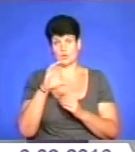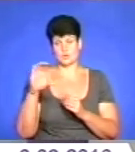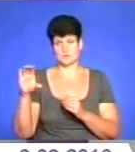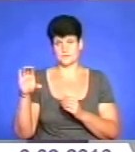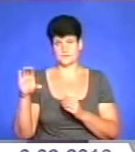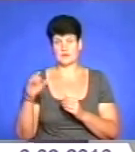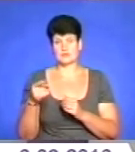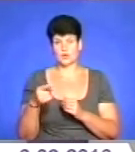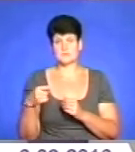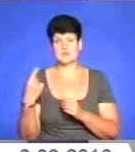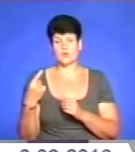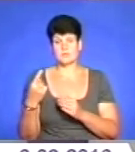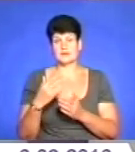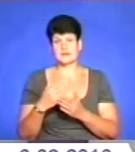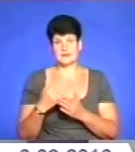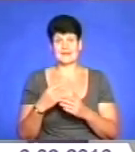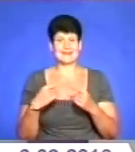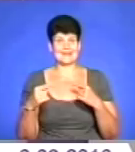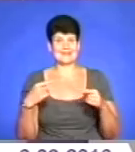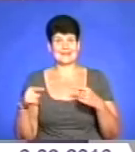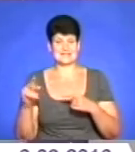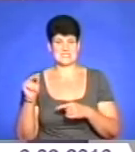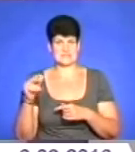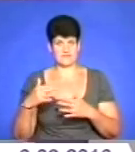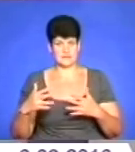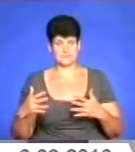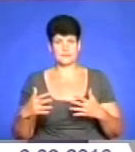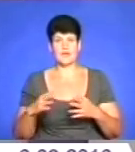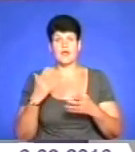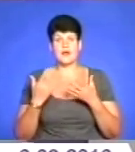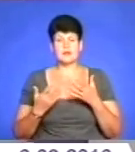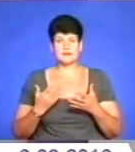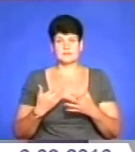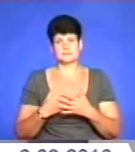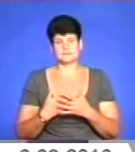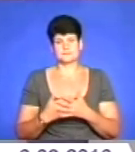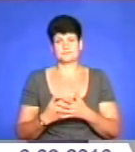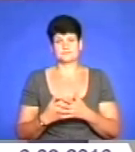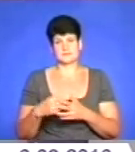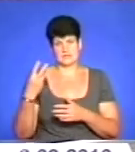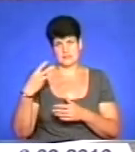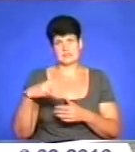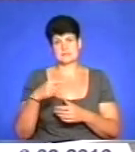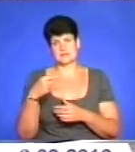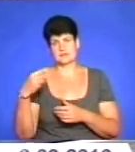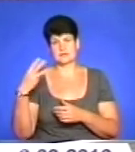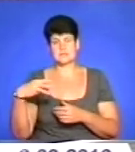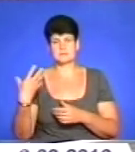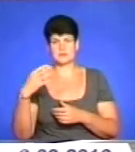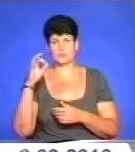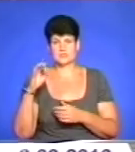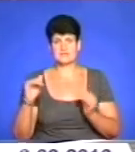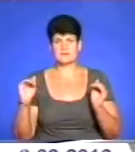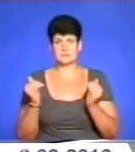По Дернопільській області є досить різні цифри, але десь також в межах 30-35 відсотків